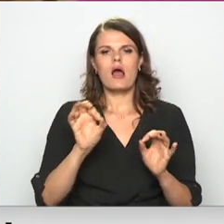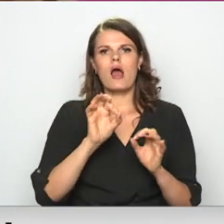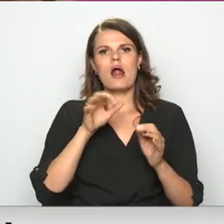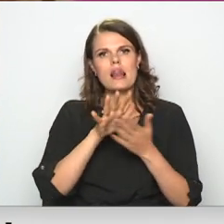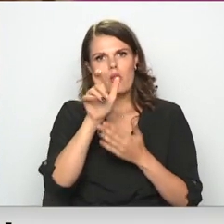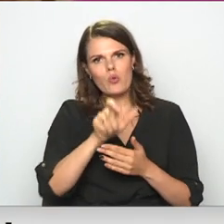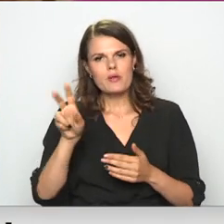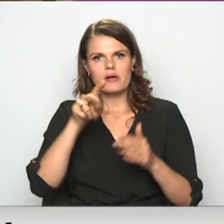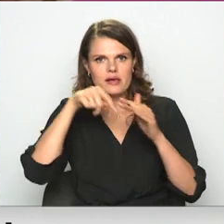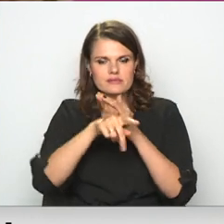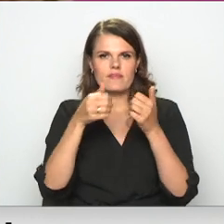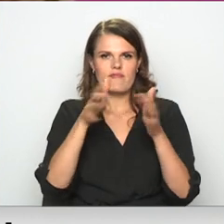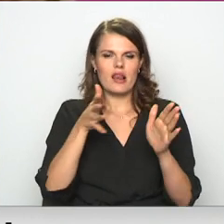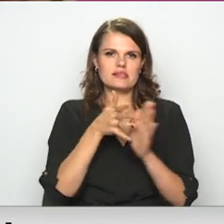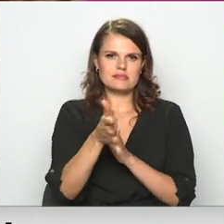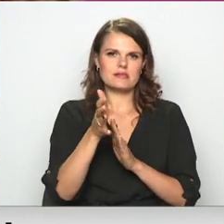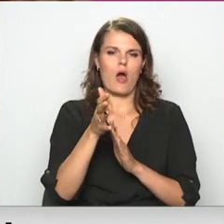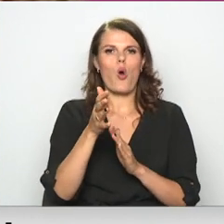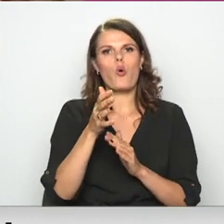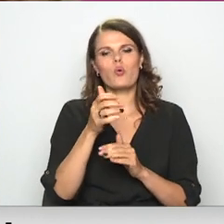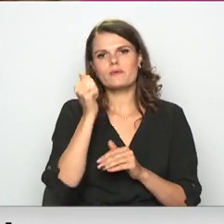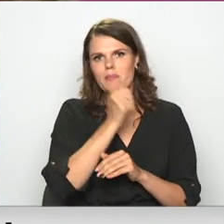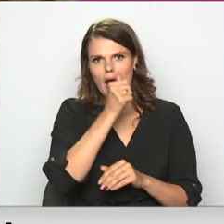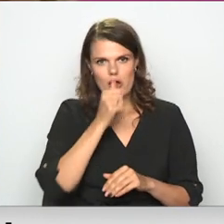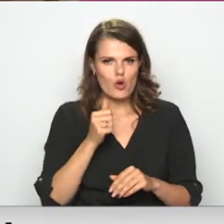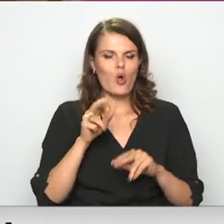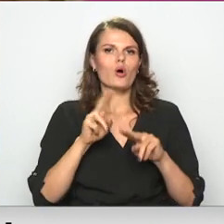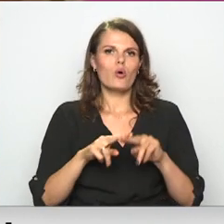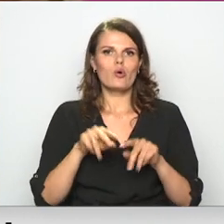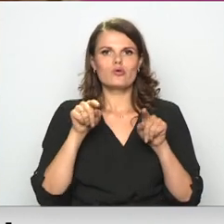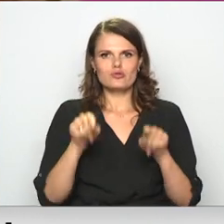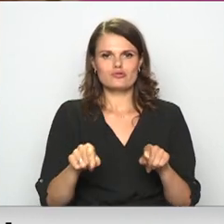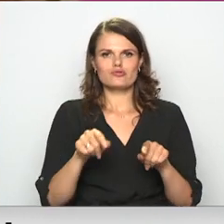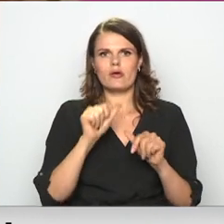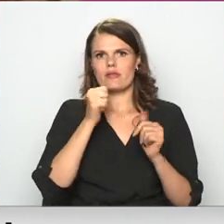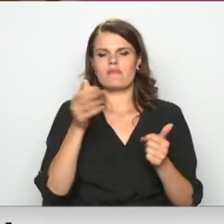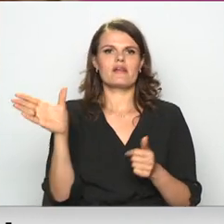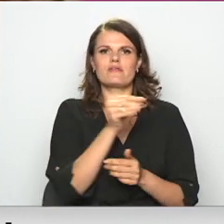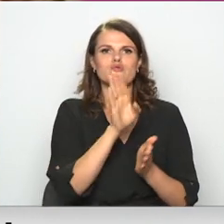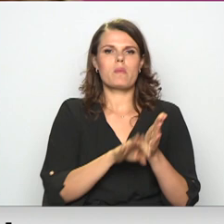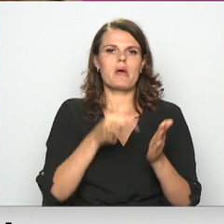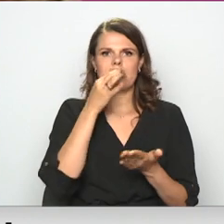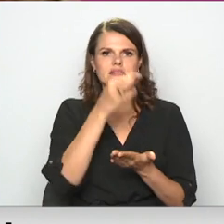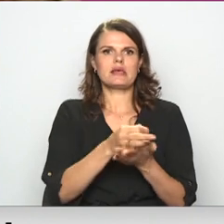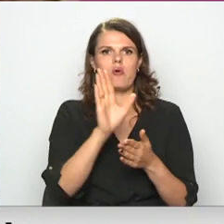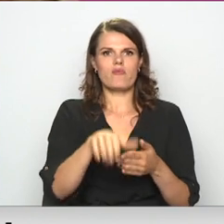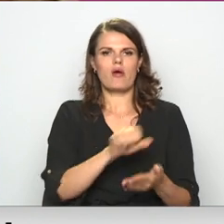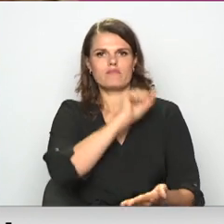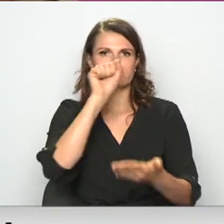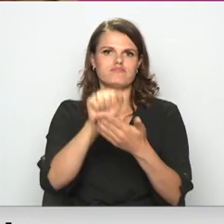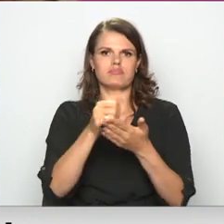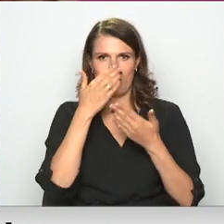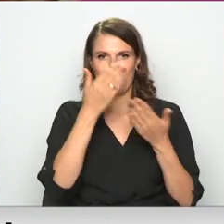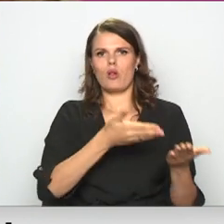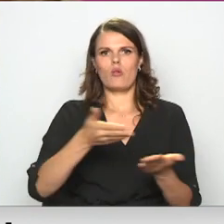Noteikti datu atvēršana šiņi mirkli nenozīmēs to, ka mēs vienkārši viņus visu bezatbildīgi nopublicēsim portālu data